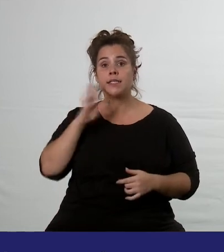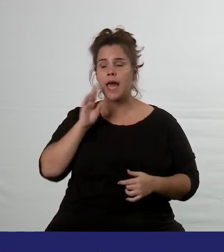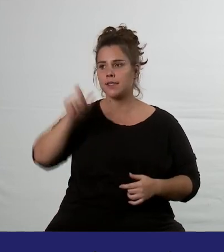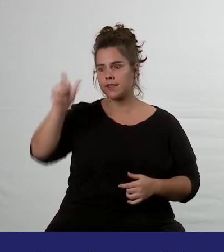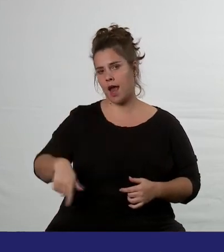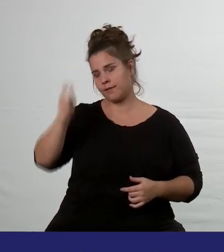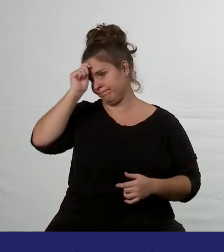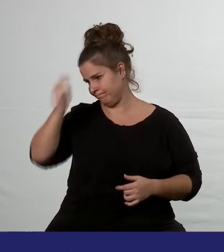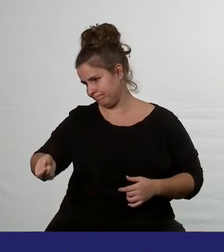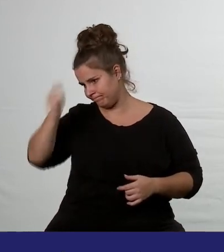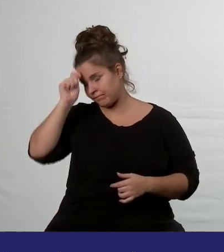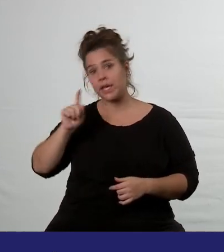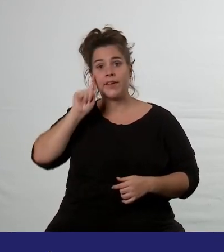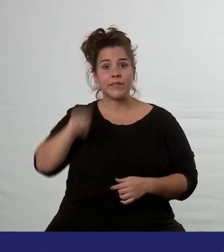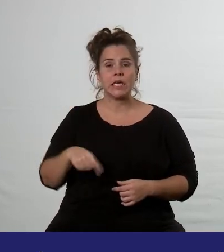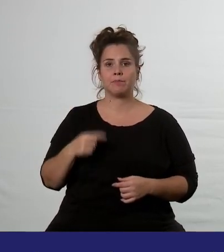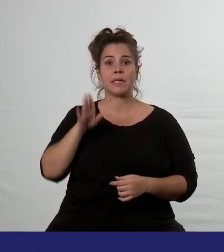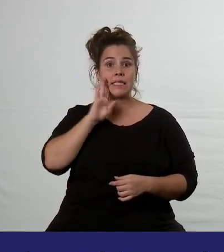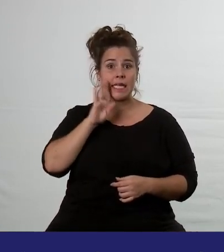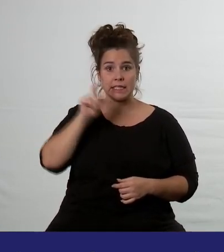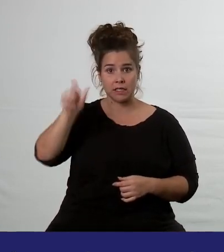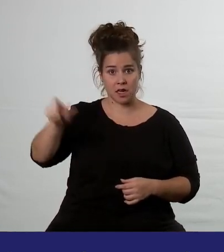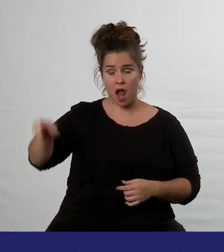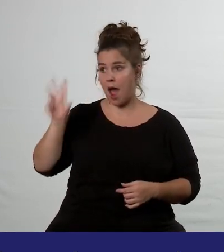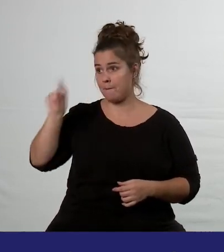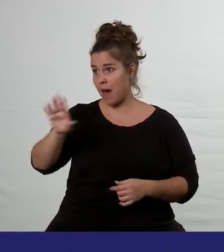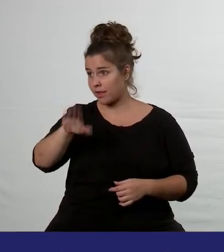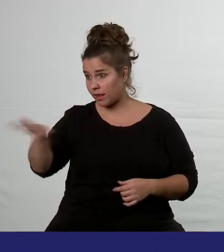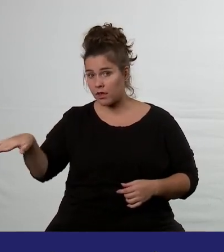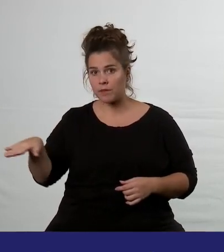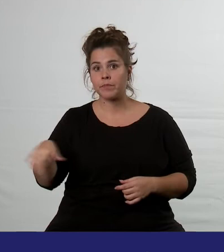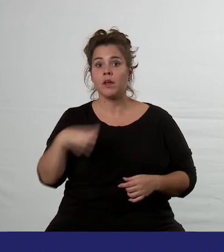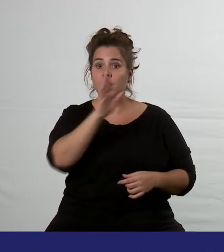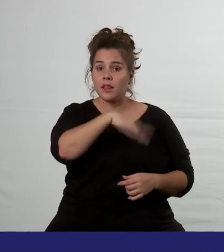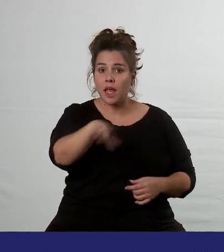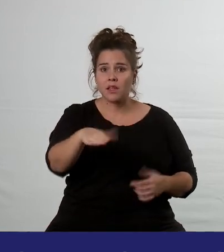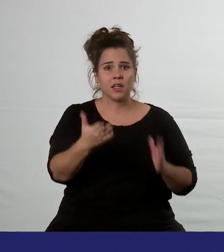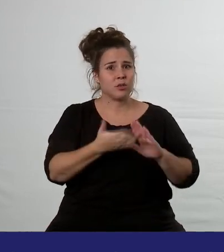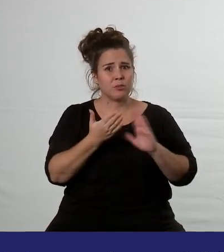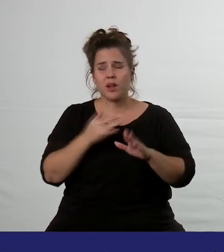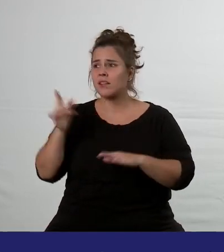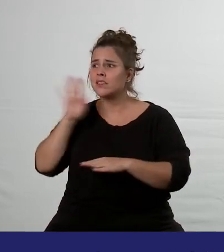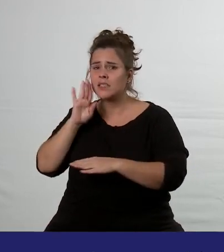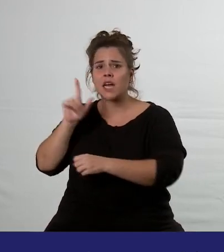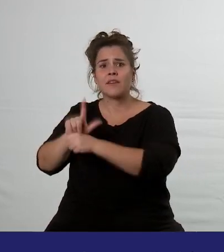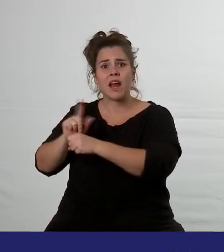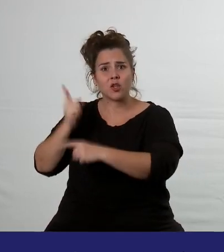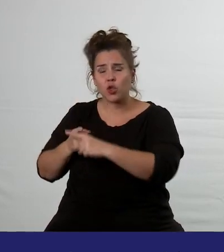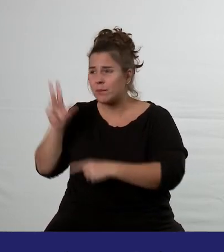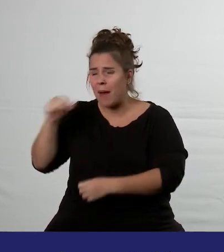Spousta z nich má děti, které nemohly a opět nemohou chodit do školy a holky i mezi 12-hodinovými směnami,